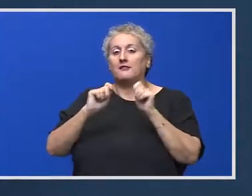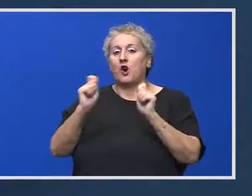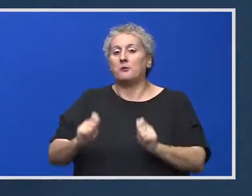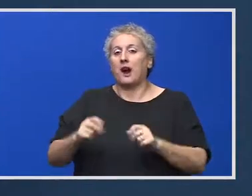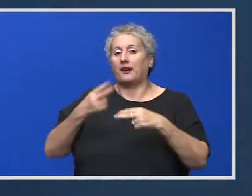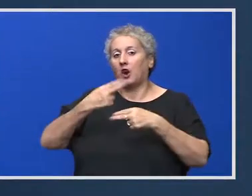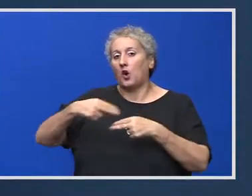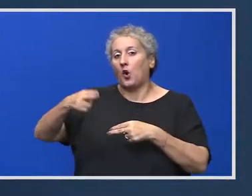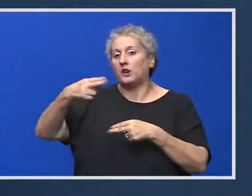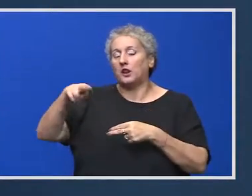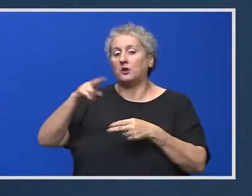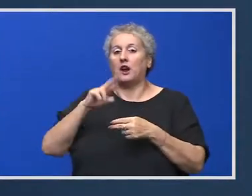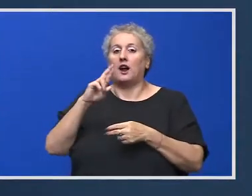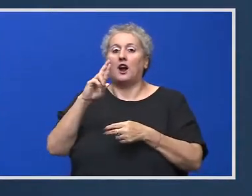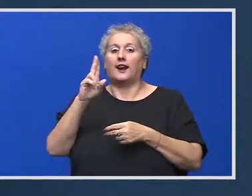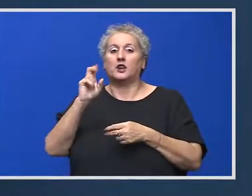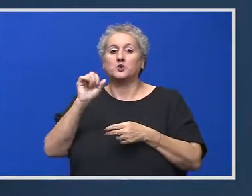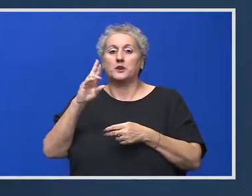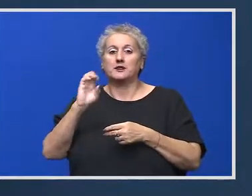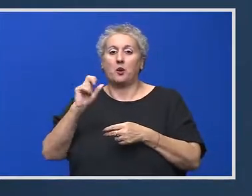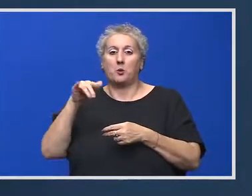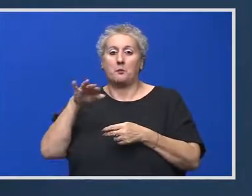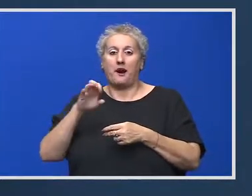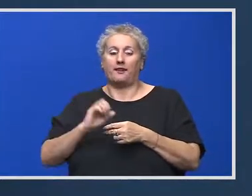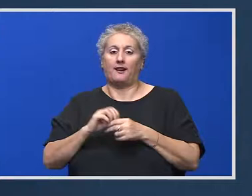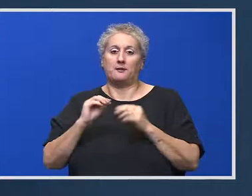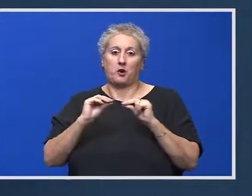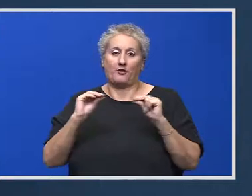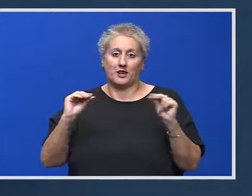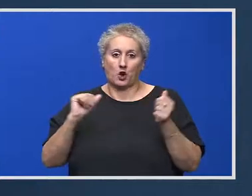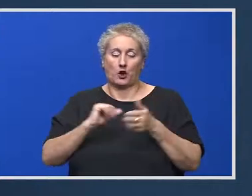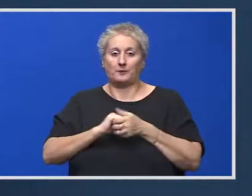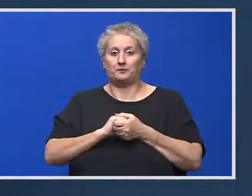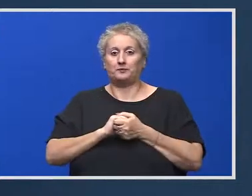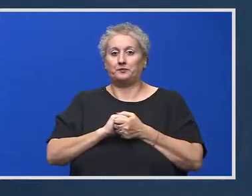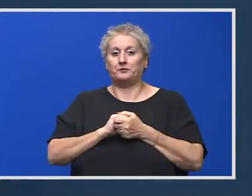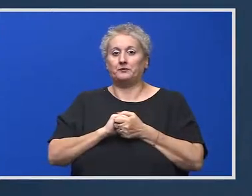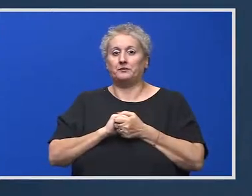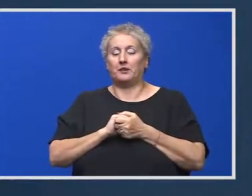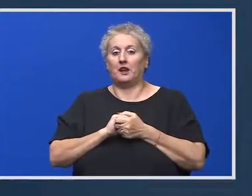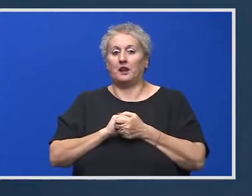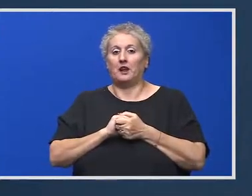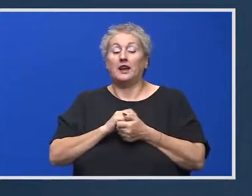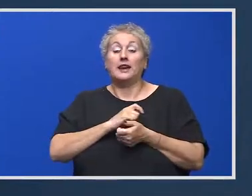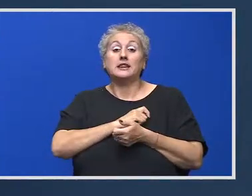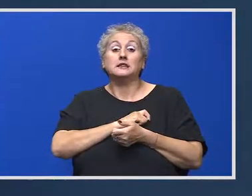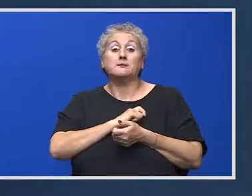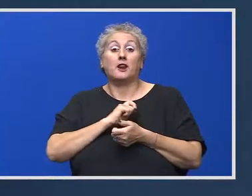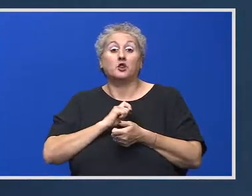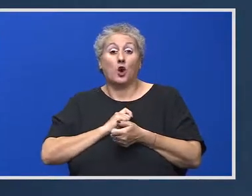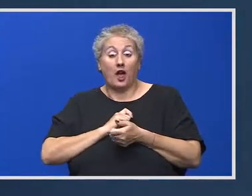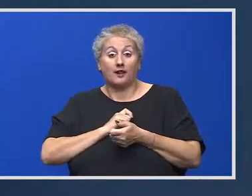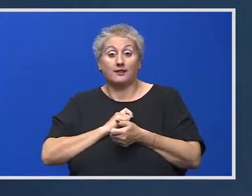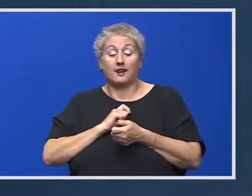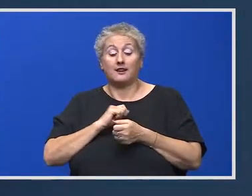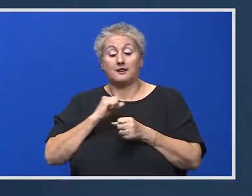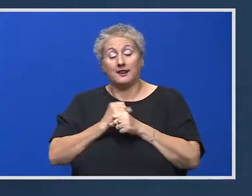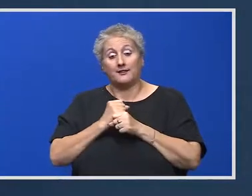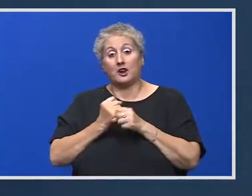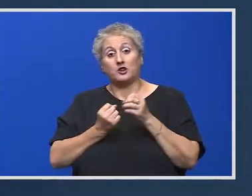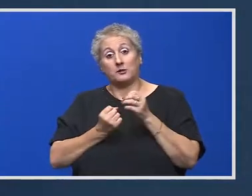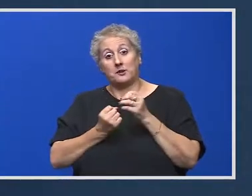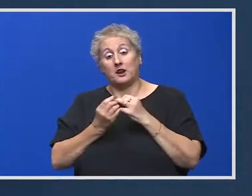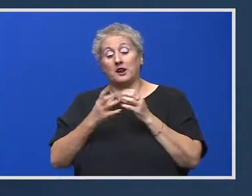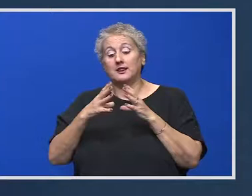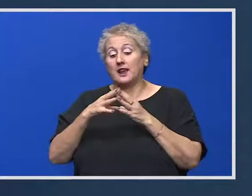resurse educaționale de asemenea. O mulțumesc! Deci nu desfințare inspectorate, ci reconfigurarea atribuții